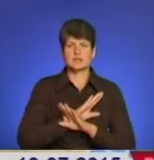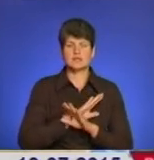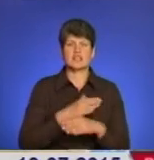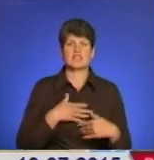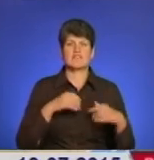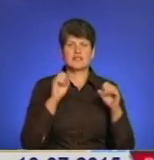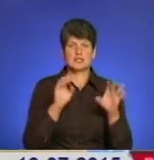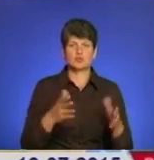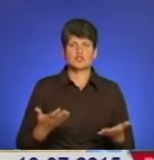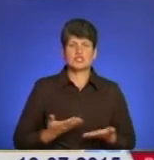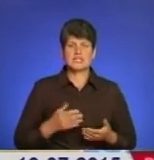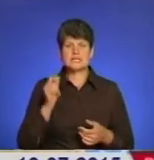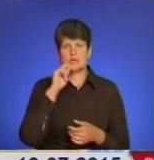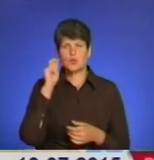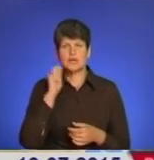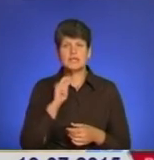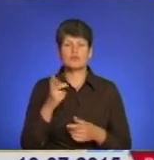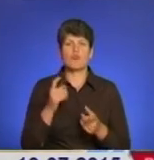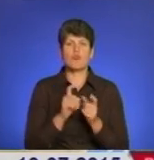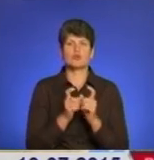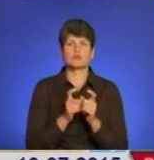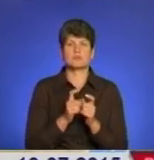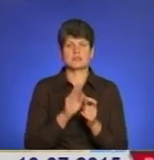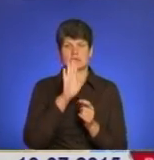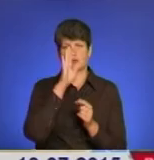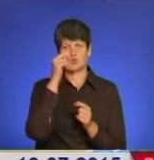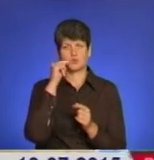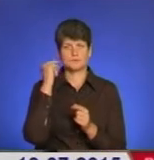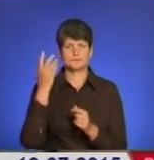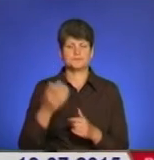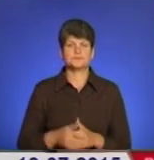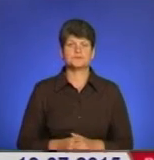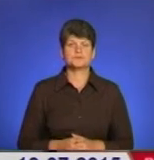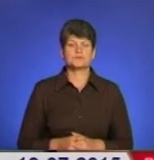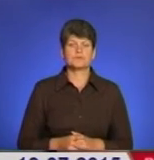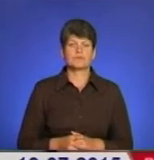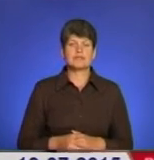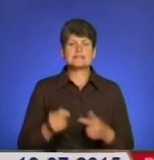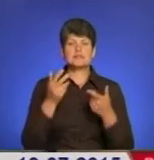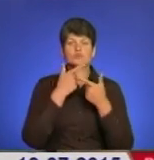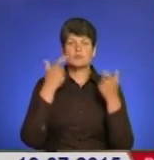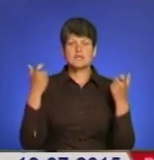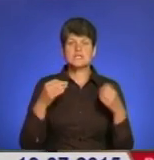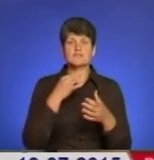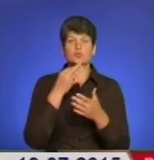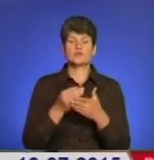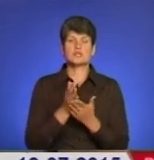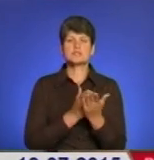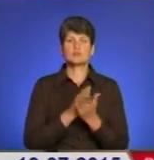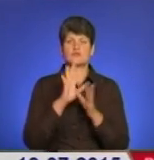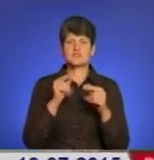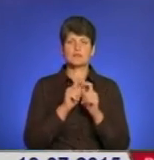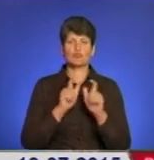життя за Україну в боротьбі з агресором з Російською Федерацією. За інформацією відповідних служб, усі пункти